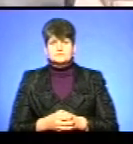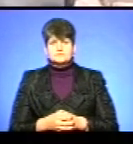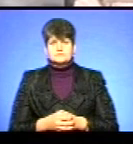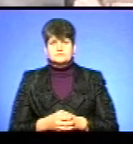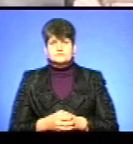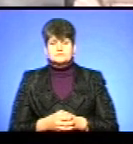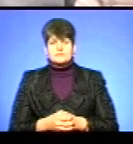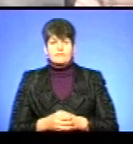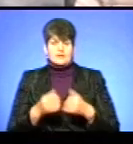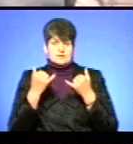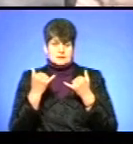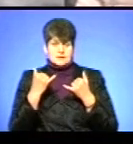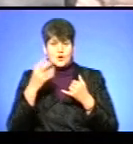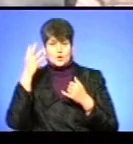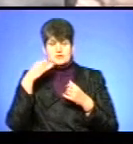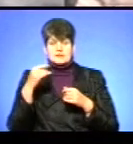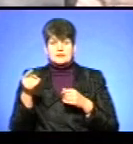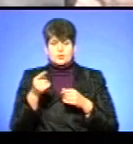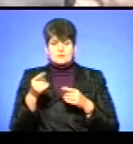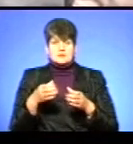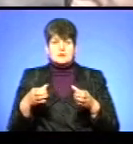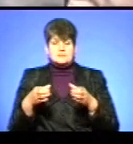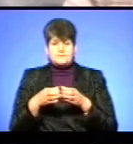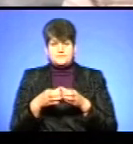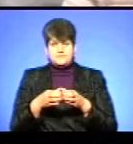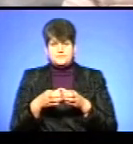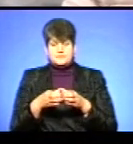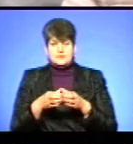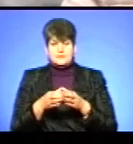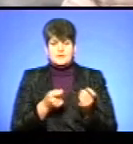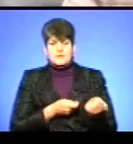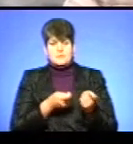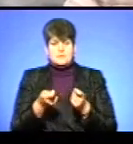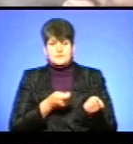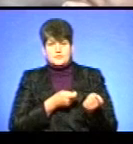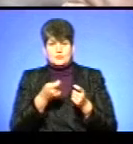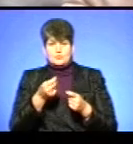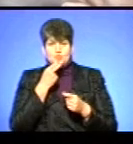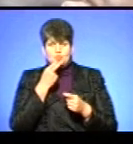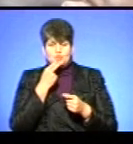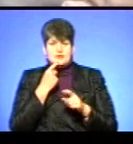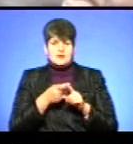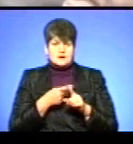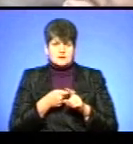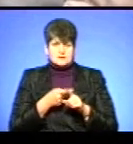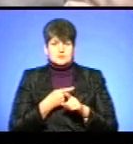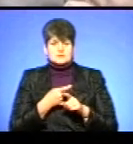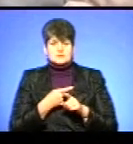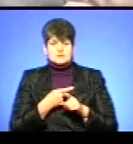Зараз козаки Тернопільського краєвого Коша носять продукти, це картопля,